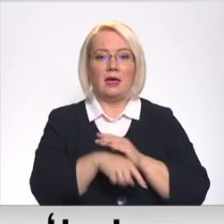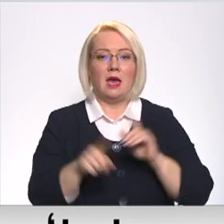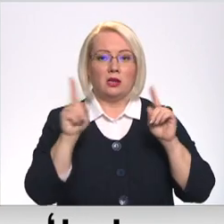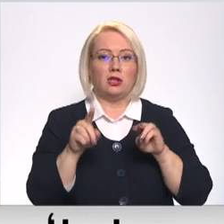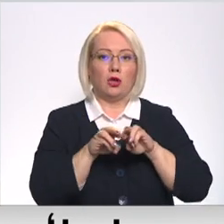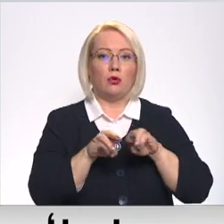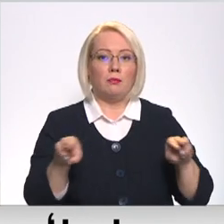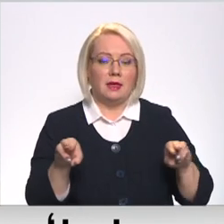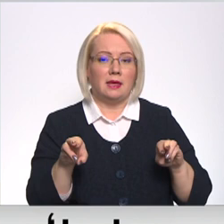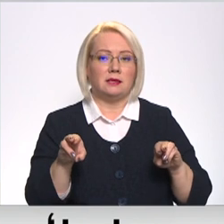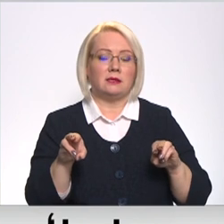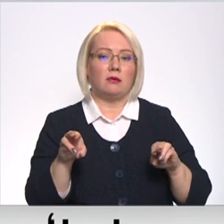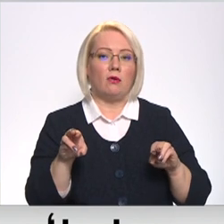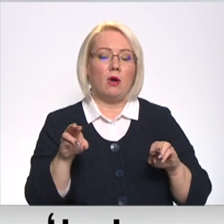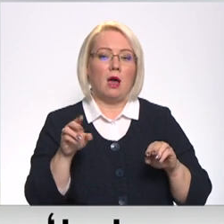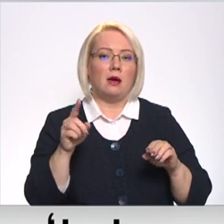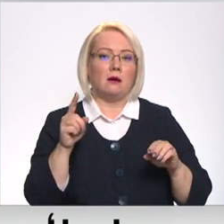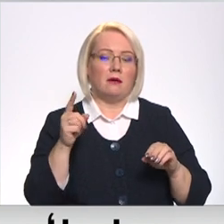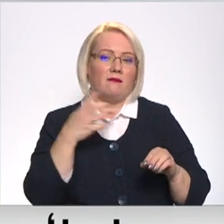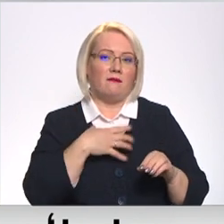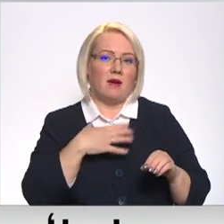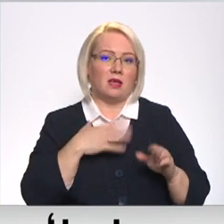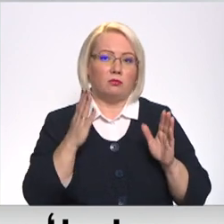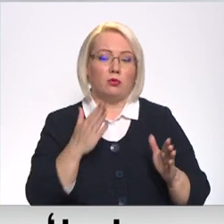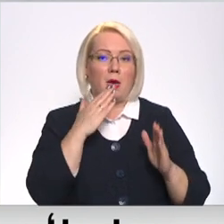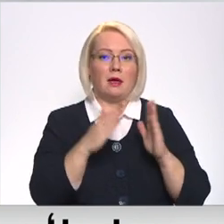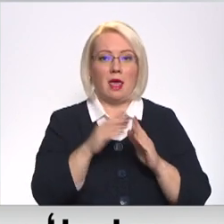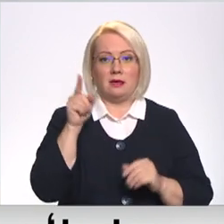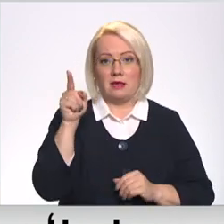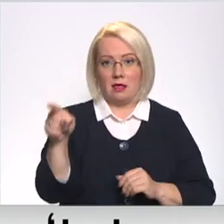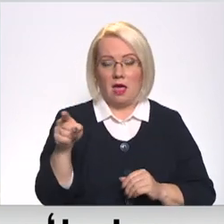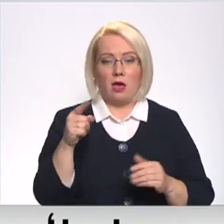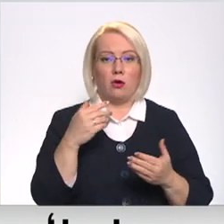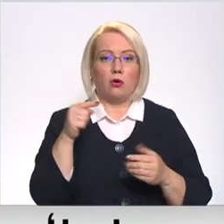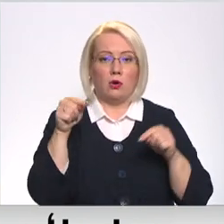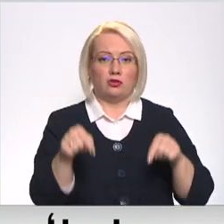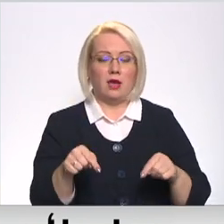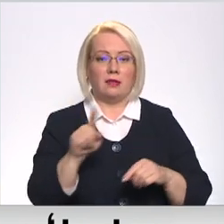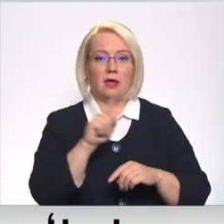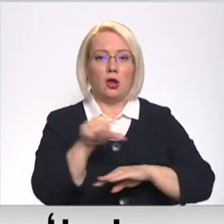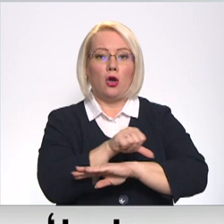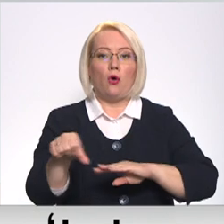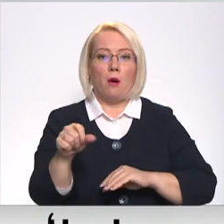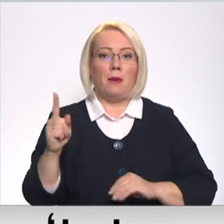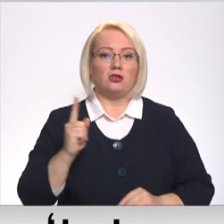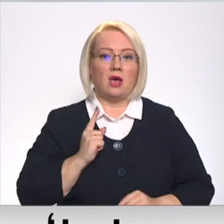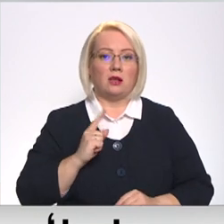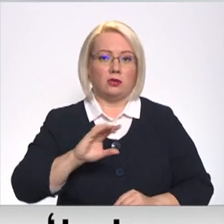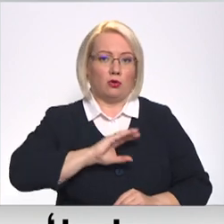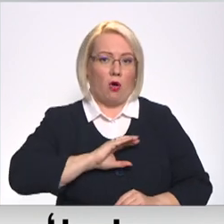pilnīgi sakarīgi vajadzētu būt kā pieņemsim reizikmēju, jo šeit ir robežas artes koledžā.